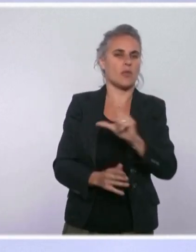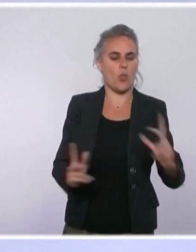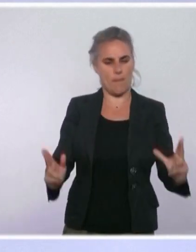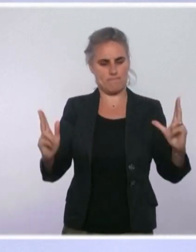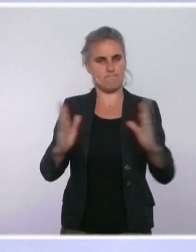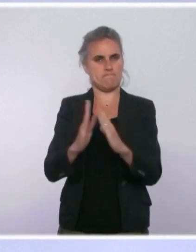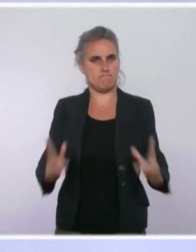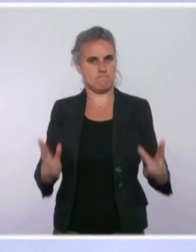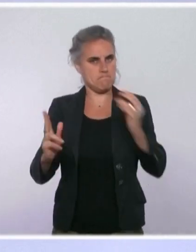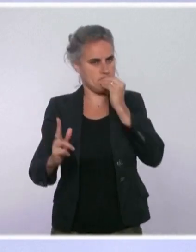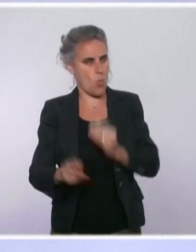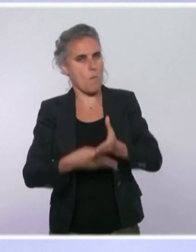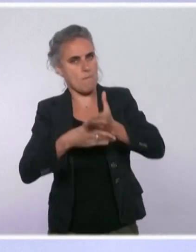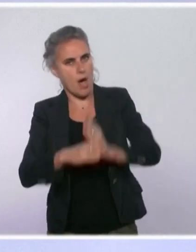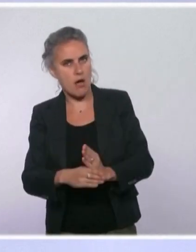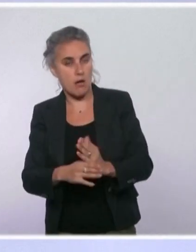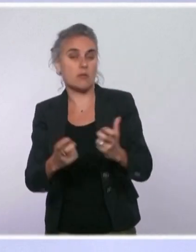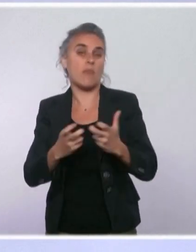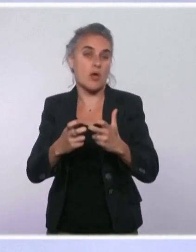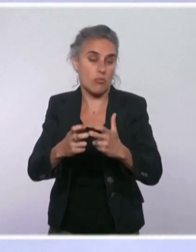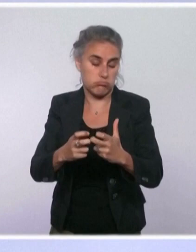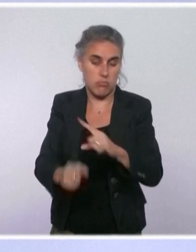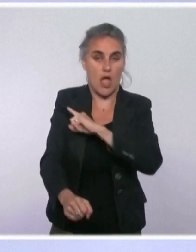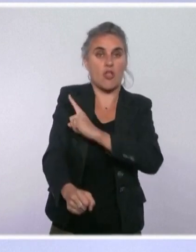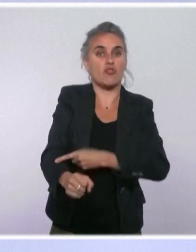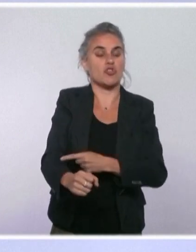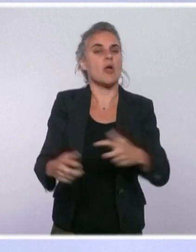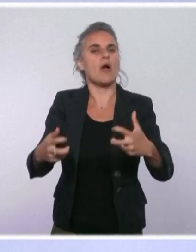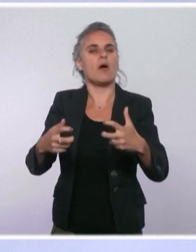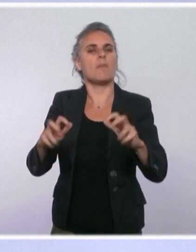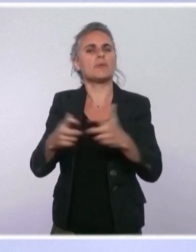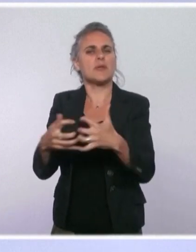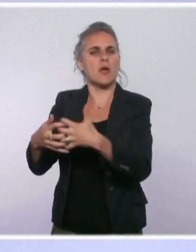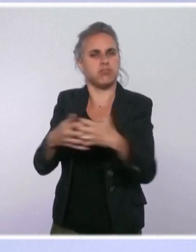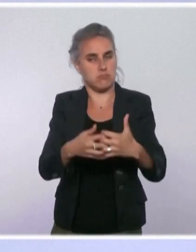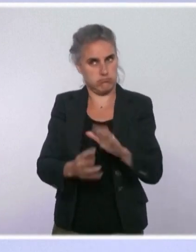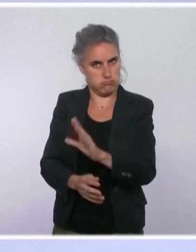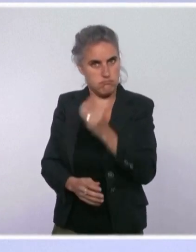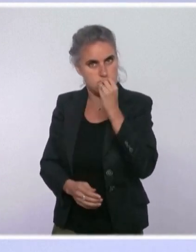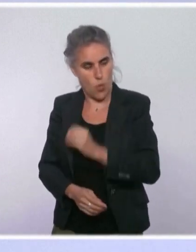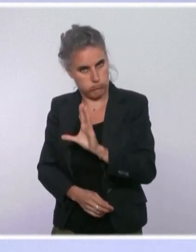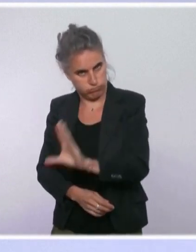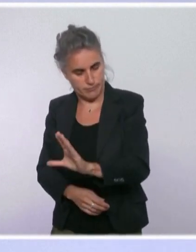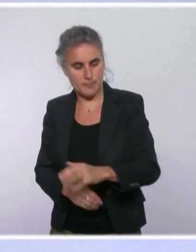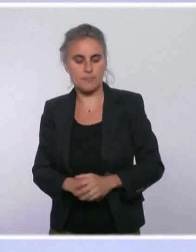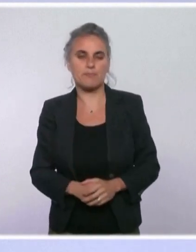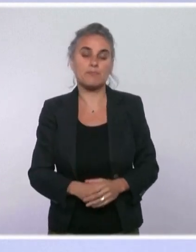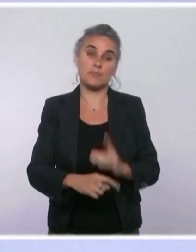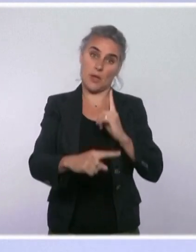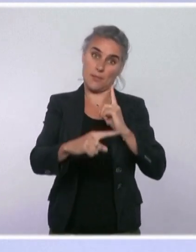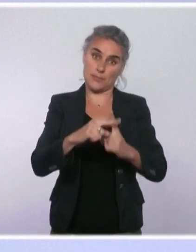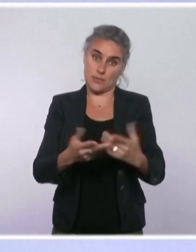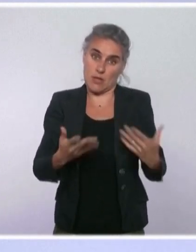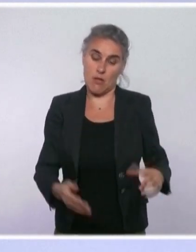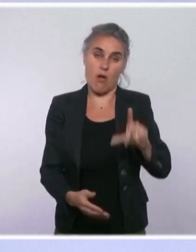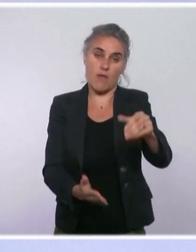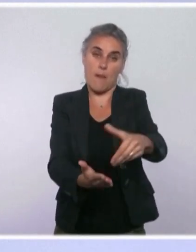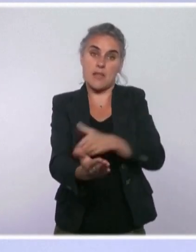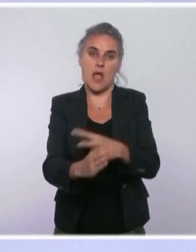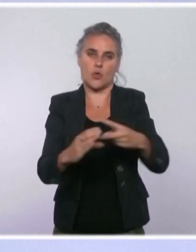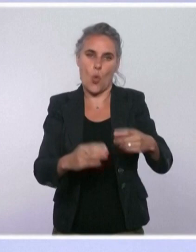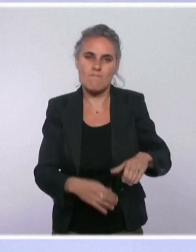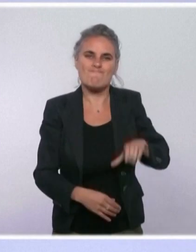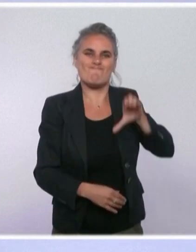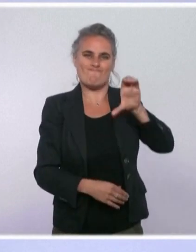protection, principalement le bouclier énergétique dont je vous ai déjà parlé. Nous rajoutons aujourd'hui 20 milliards d'euros